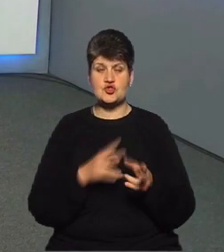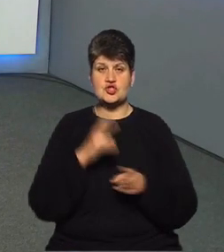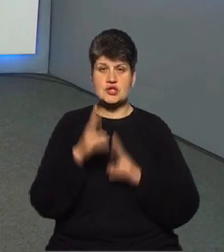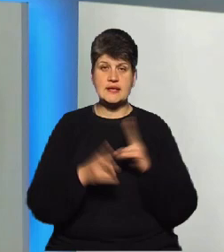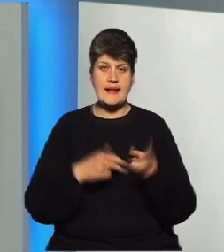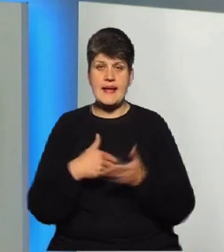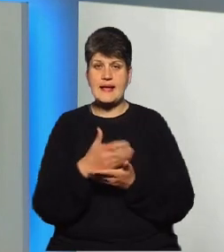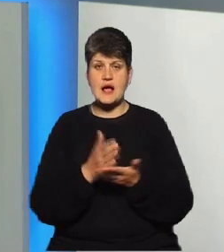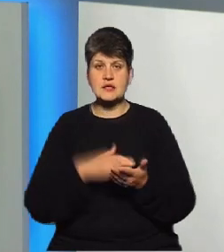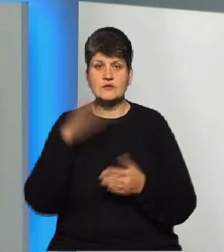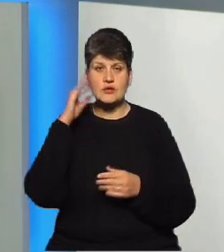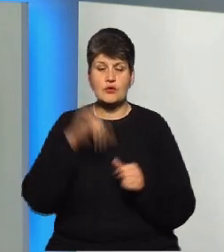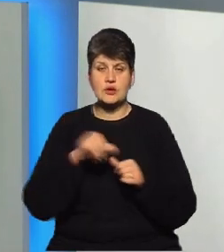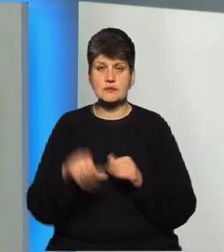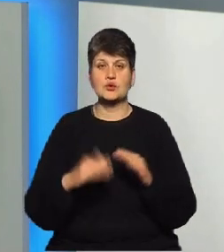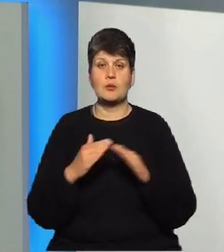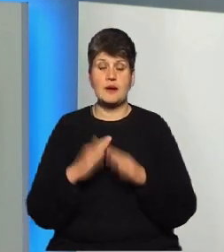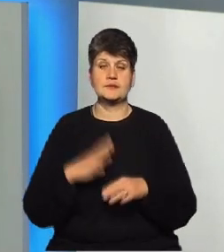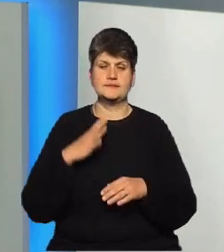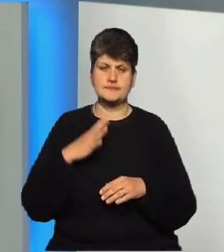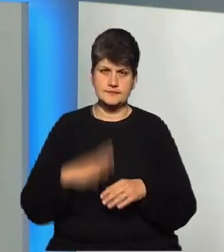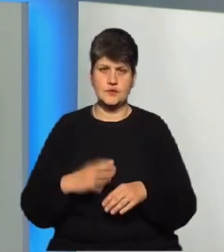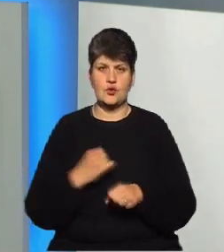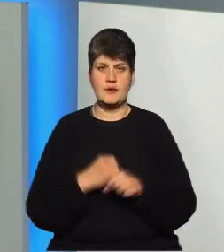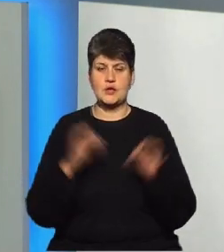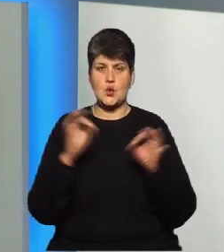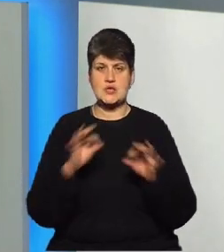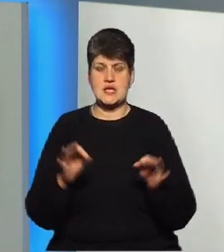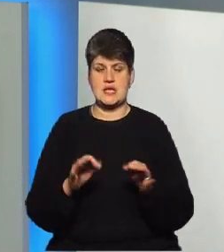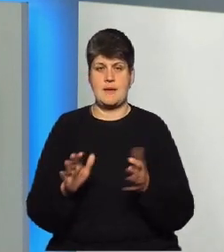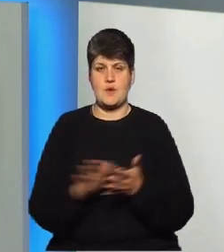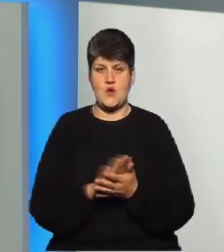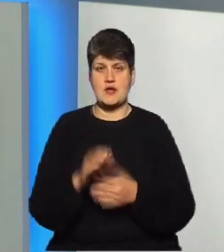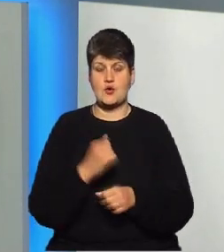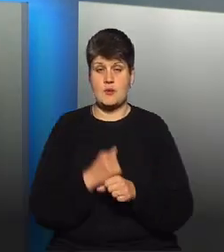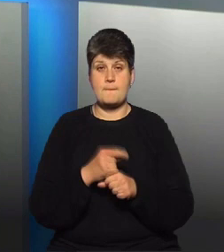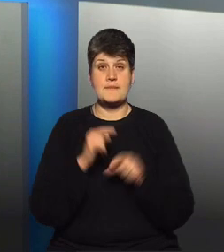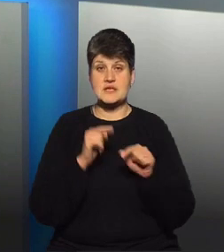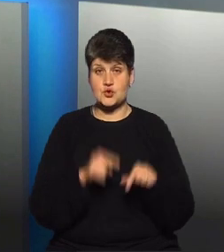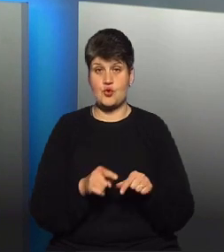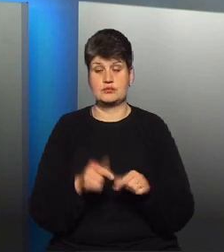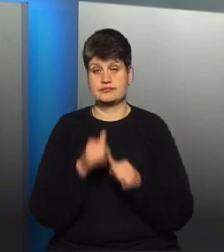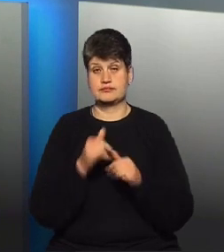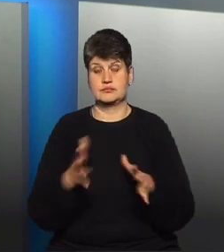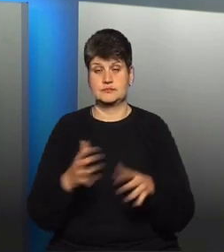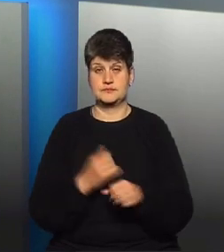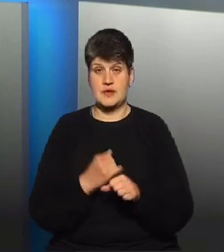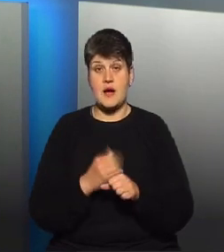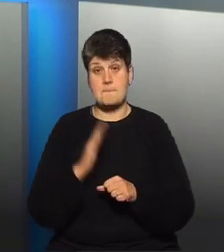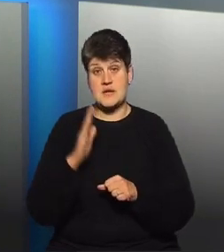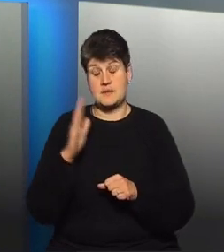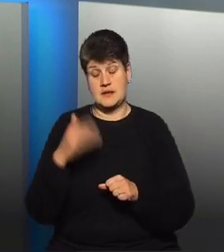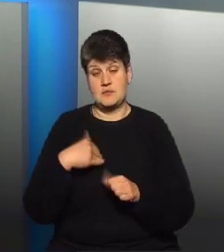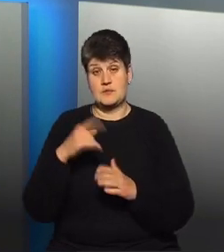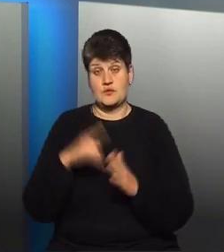окремих помешканях. З другої сторони, ми вже змушені були все ж таки робити осіннє промивання, тому що без нього наразі не обійтись. Але в перспективі ми сподіваємося, ми робимо все